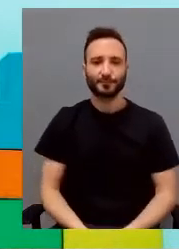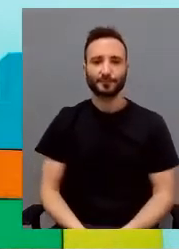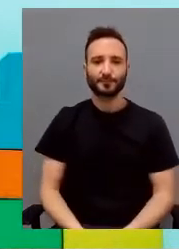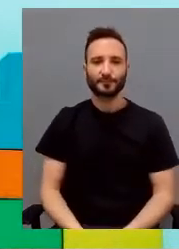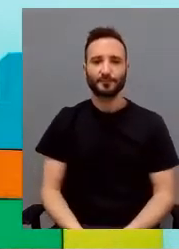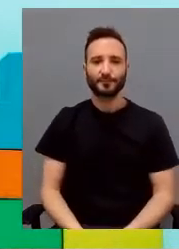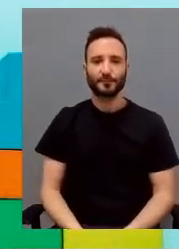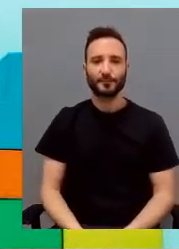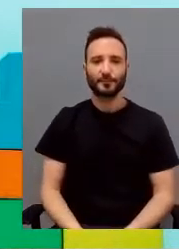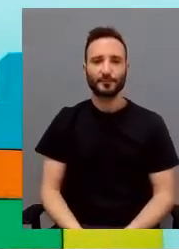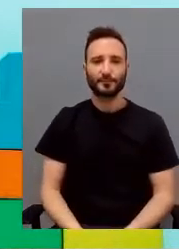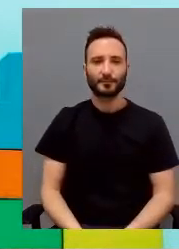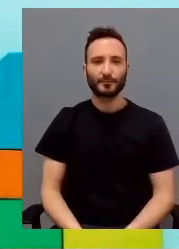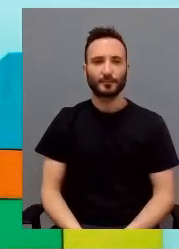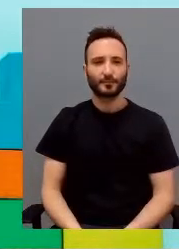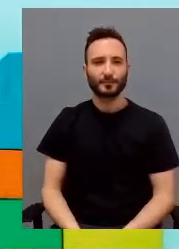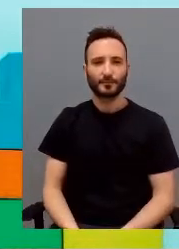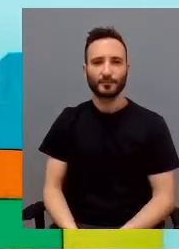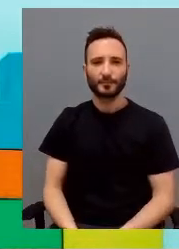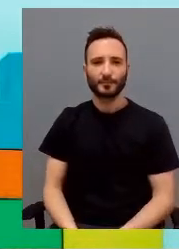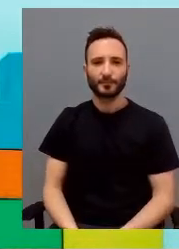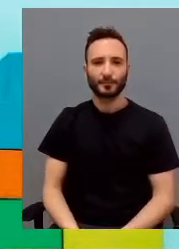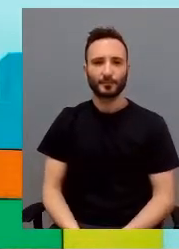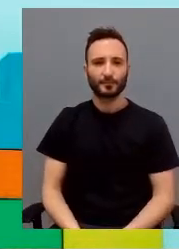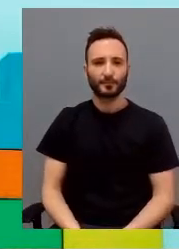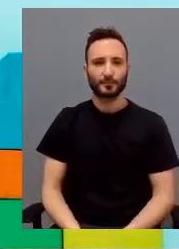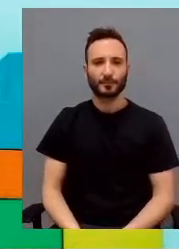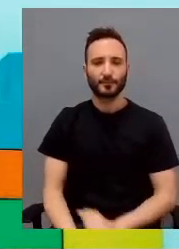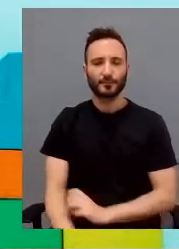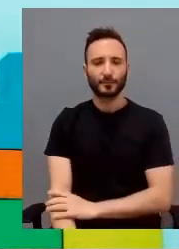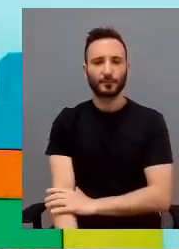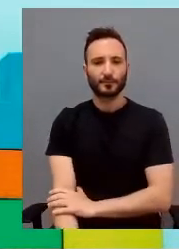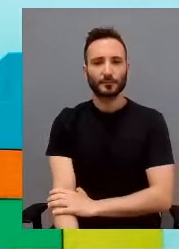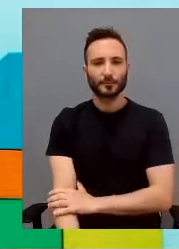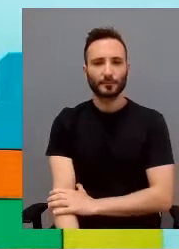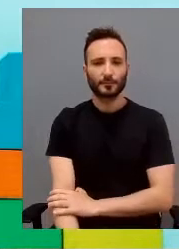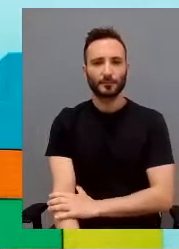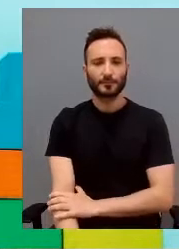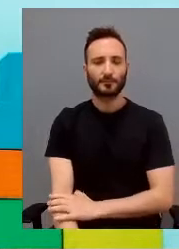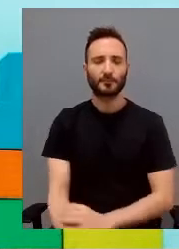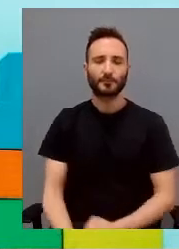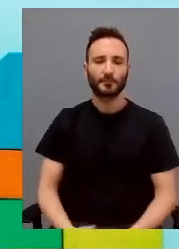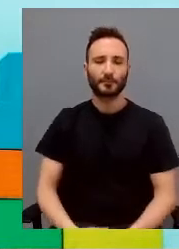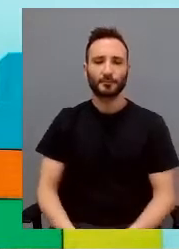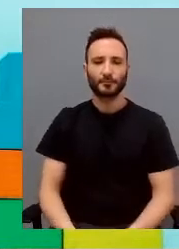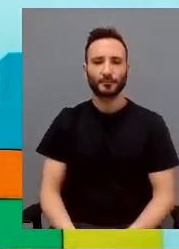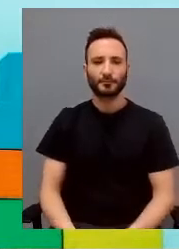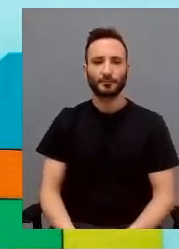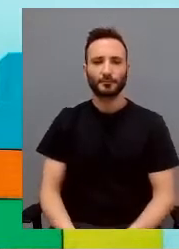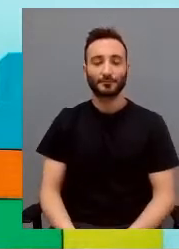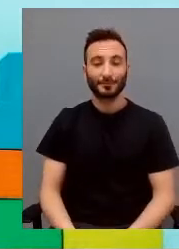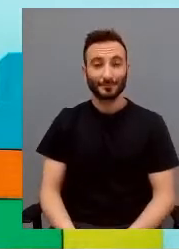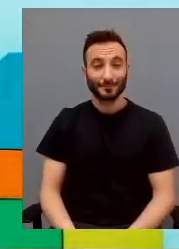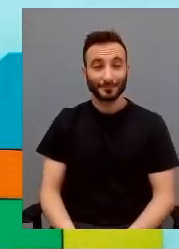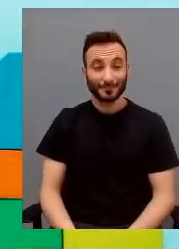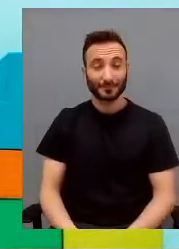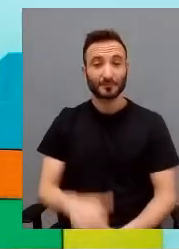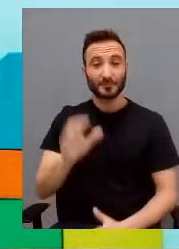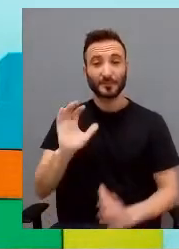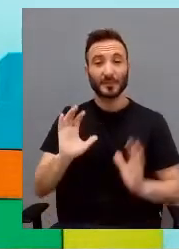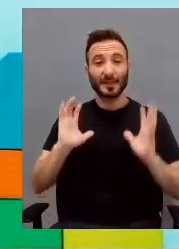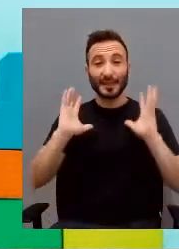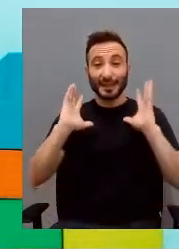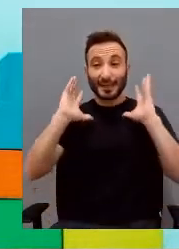l'equip multiprofessionale di Cascina Rossago? Chi è composta l'equipo di Cascina Rossago?